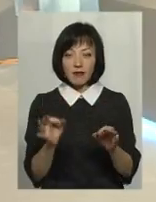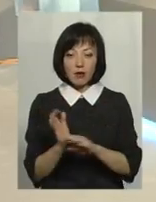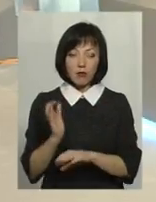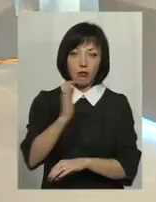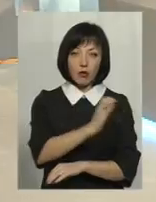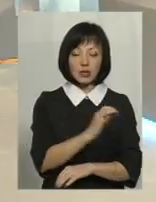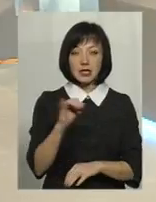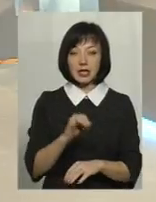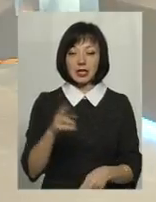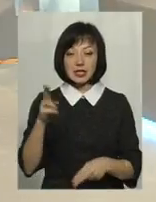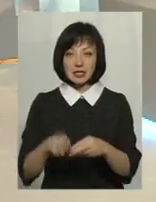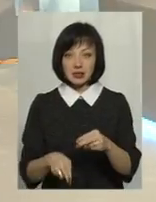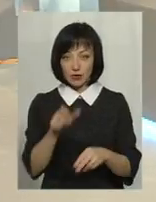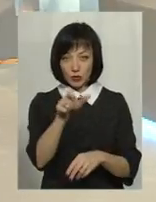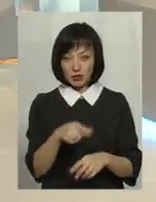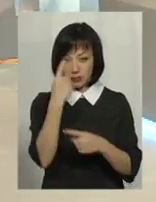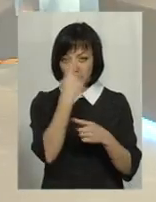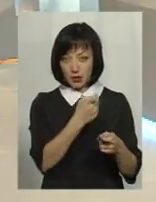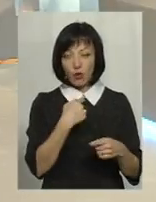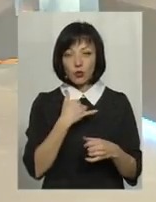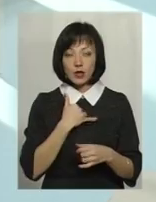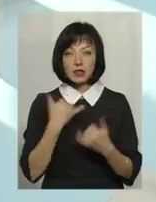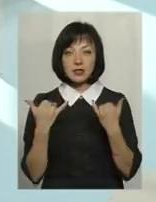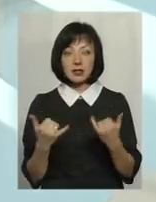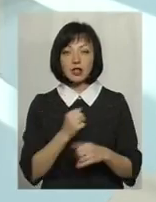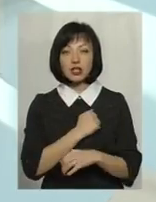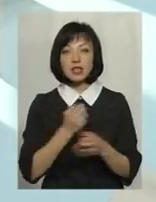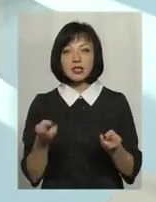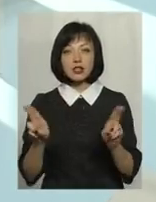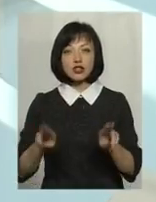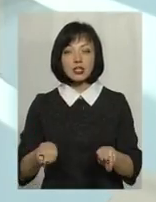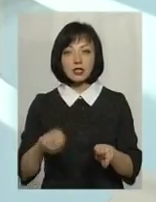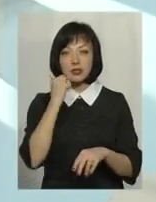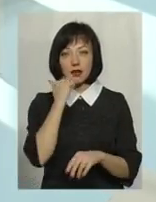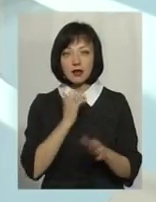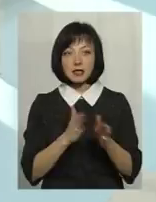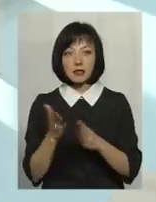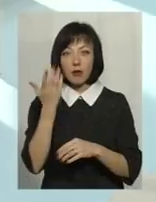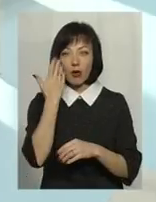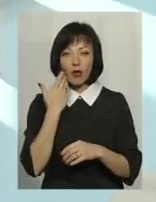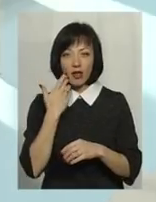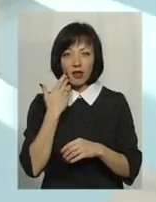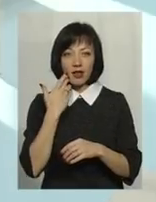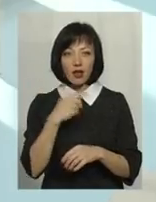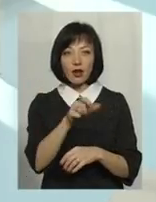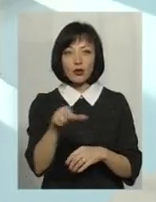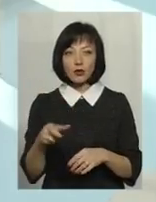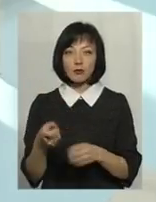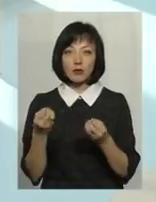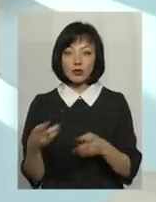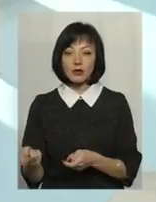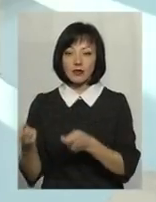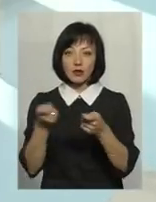кінцевий споживач про нього проінформований. У нас наразі, на жаль, тільки залишилась стара система, це коли люди просто виносять